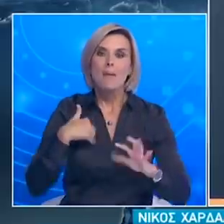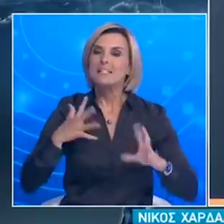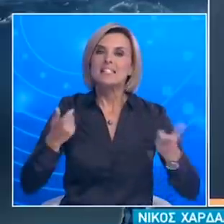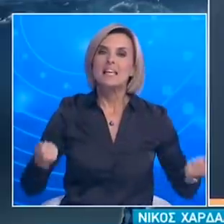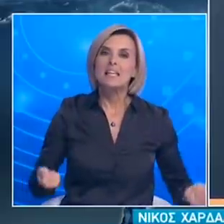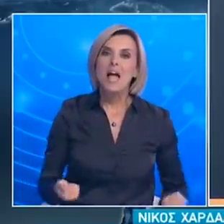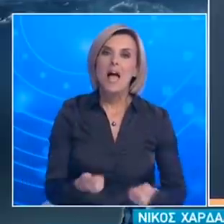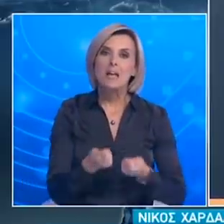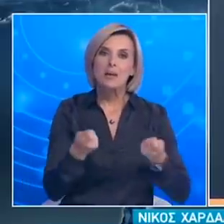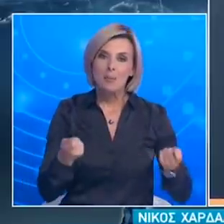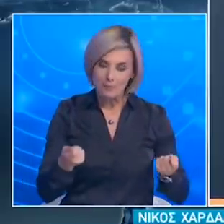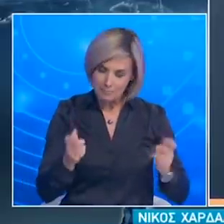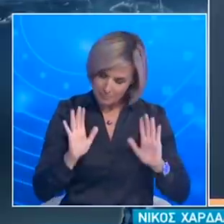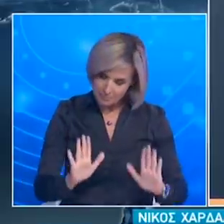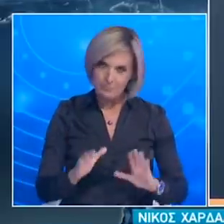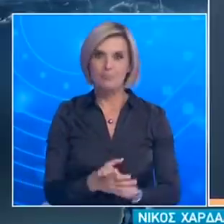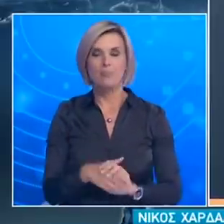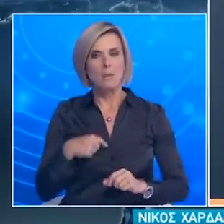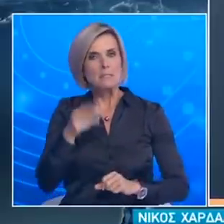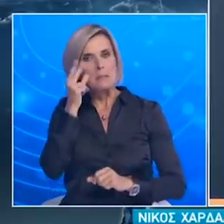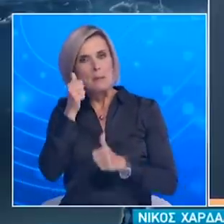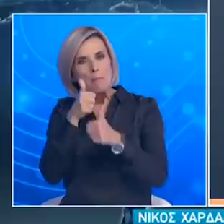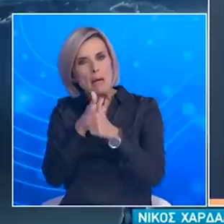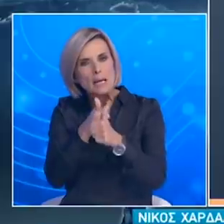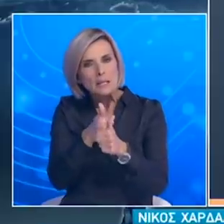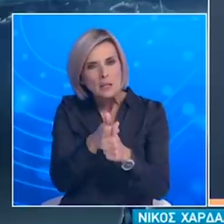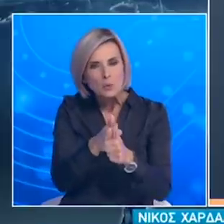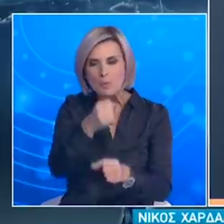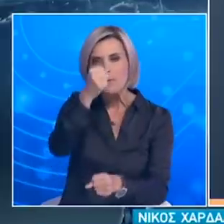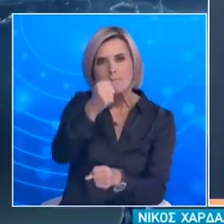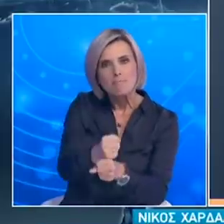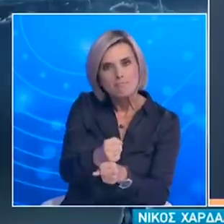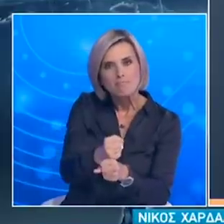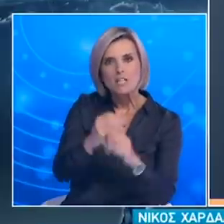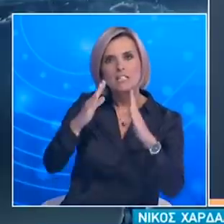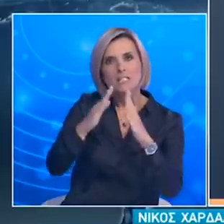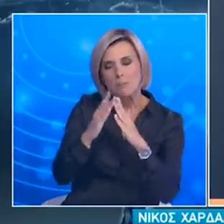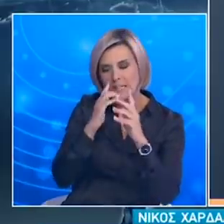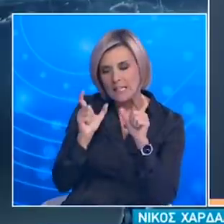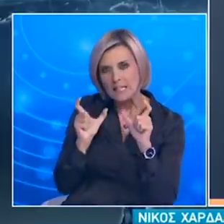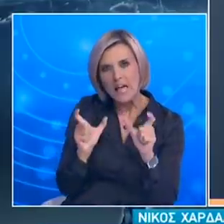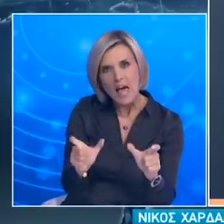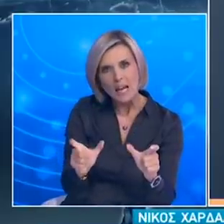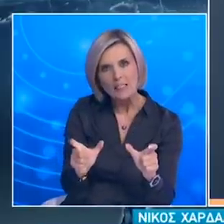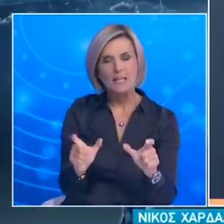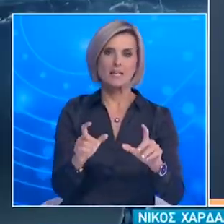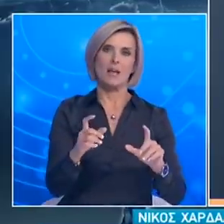στην πρώτη φάση ως πολιτική προστασία που παρατηρούσαμε τις καραντίνες μέσα από το κέντρο